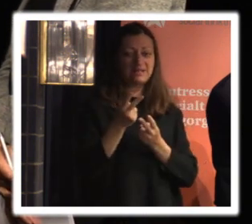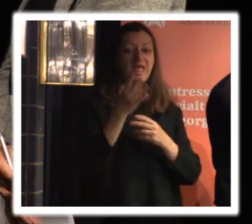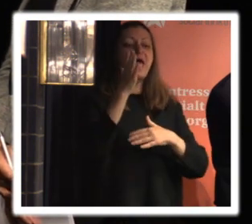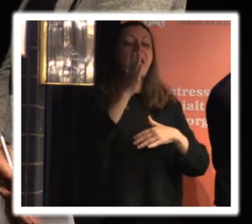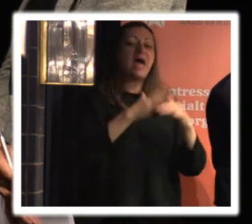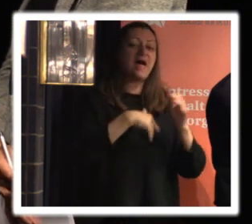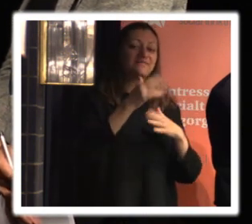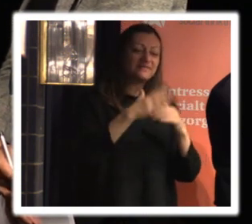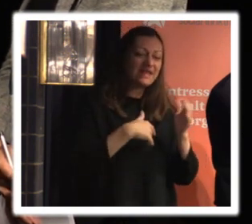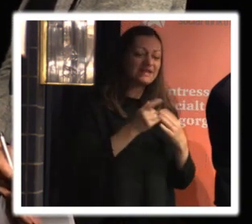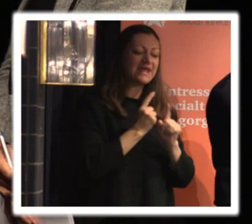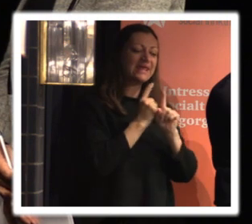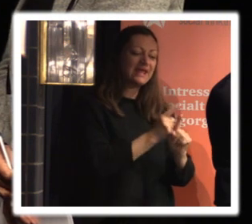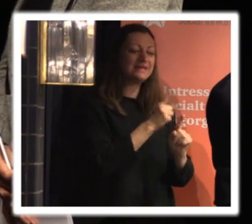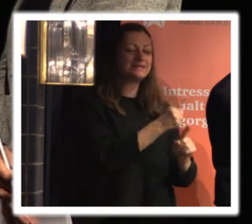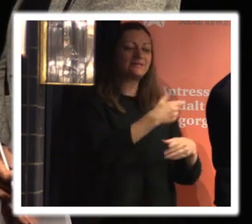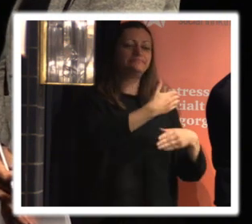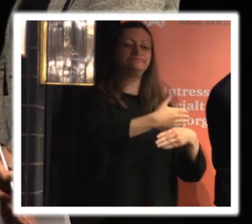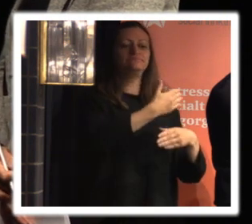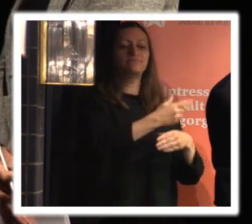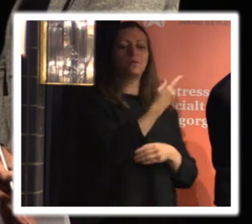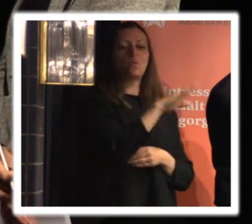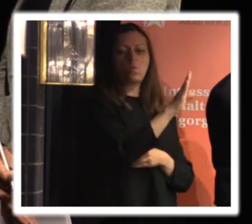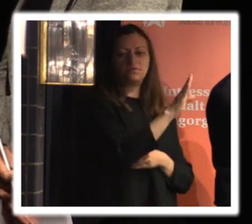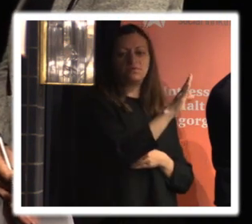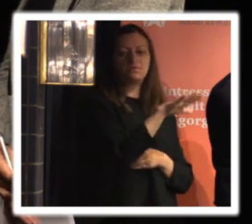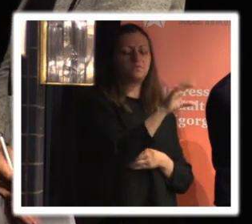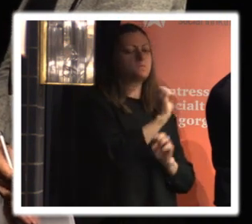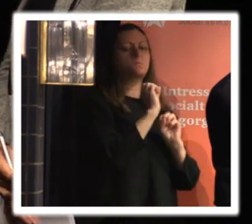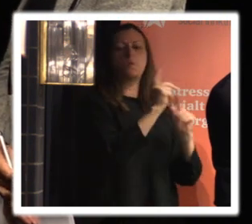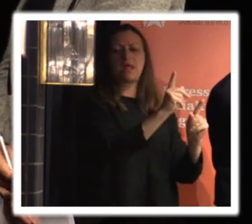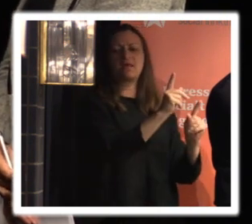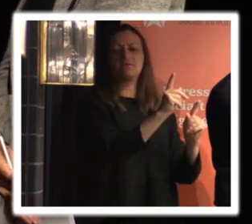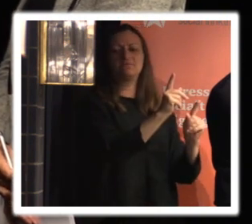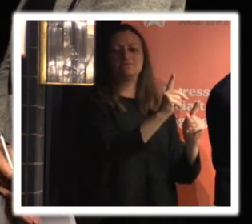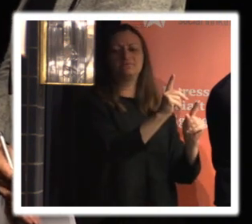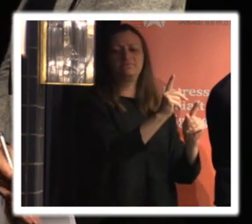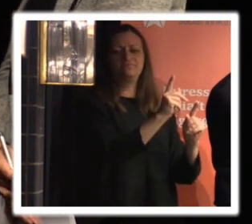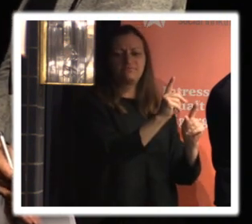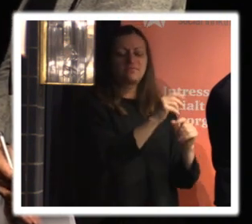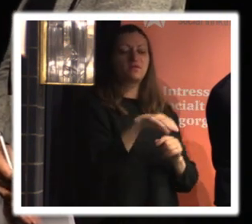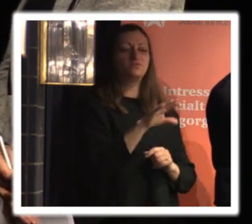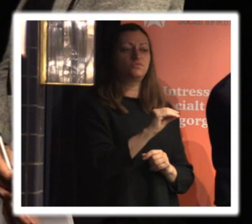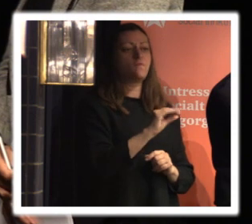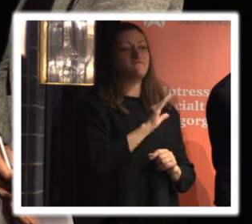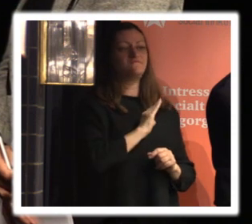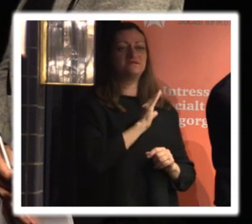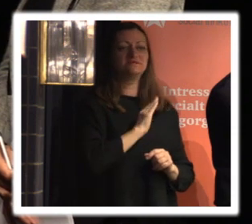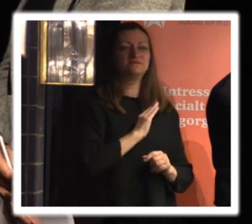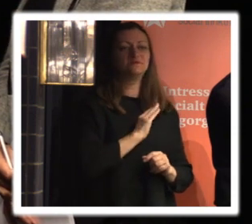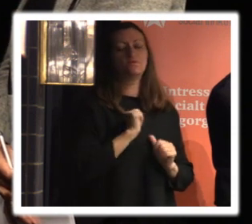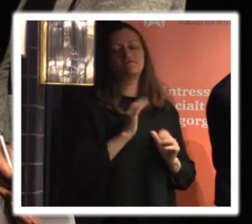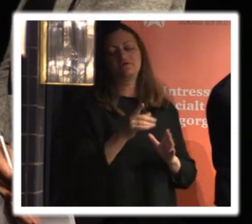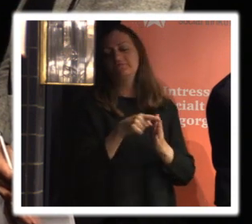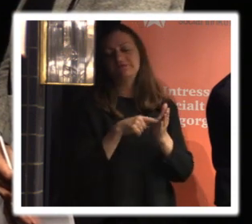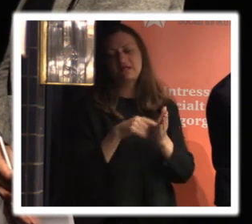enligt den här uppförandekoden då gör ni rätt då är det helt okej och så ska du så kommer det såklart finnas särskilda fall